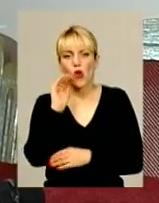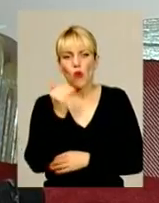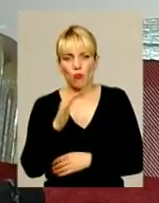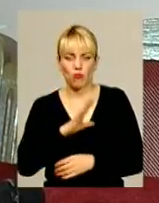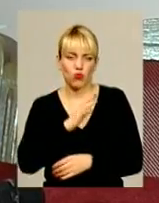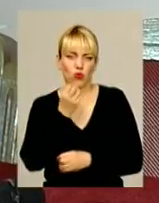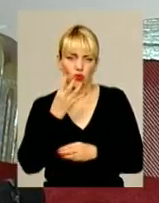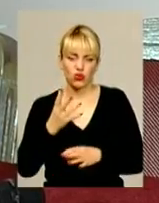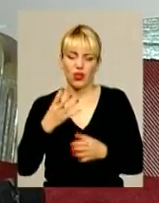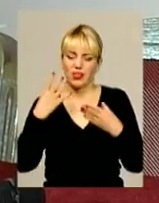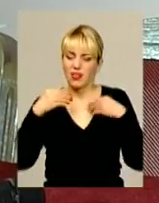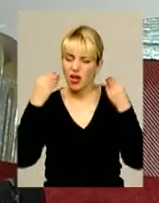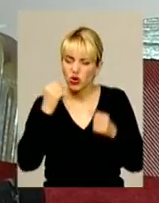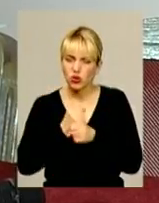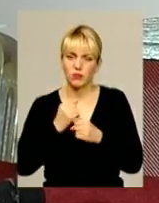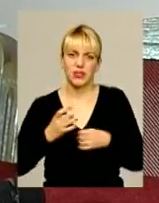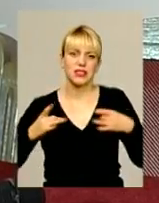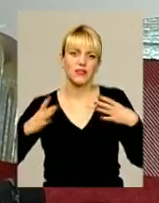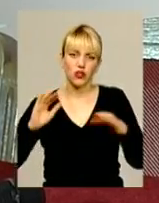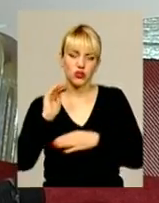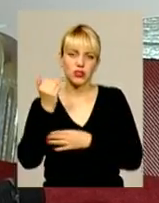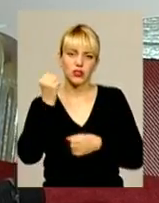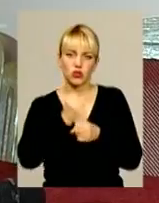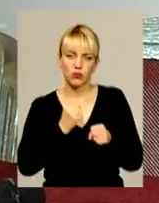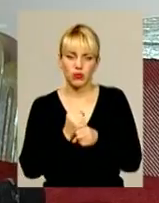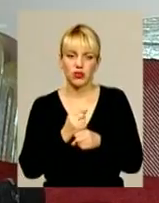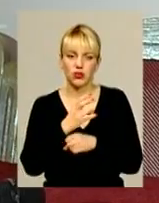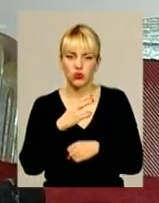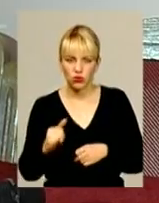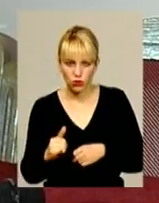народження зробили, свято дитині зробили. Ну,